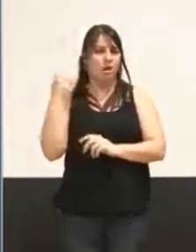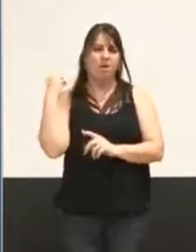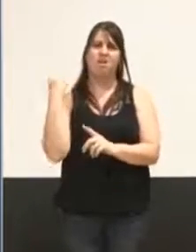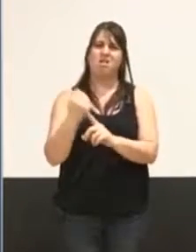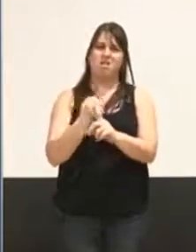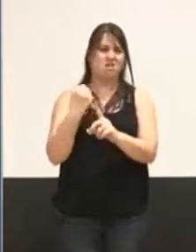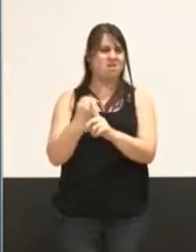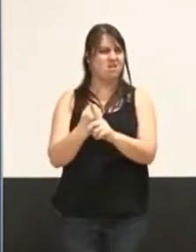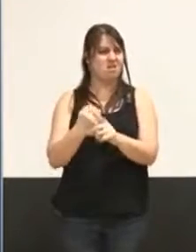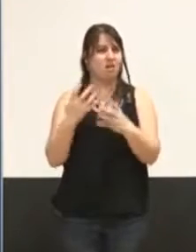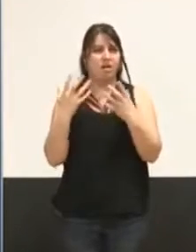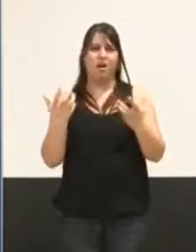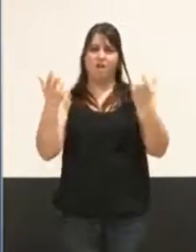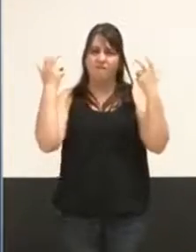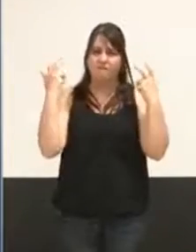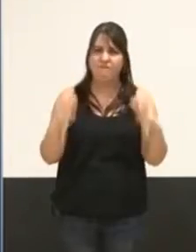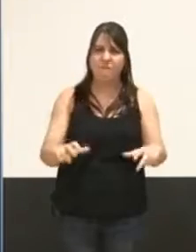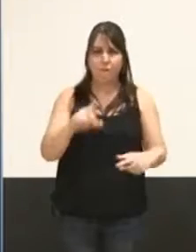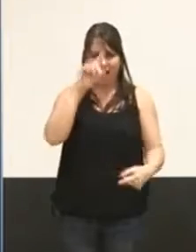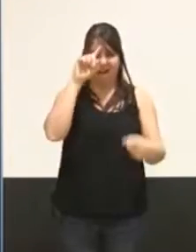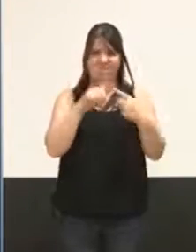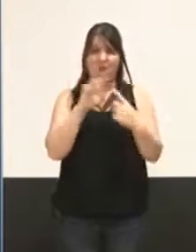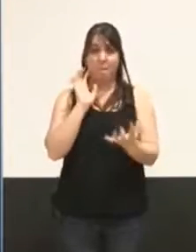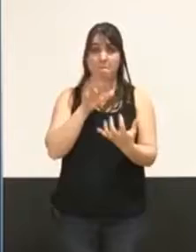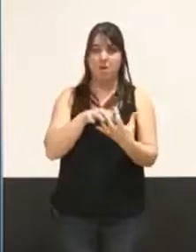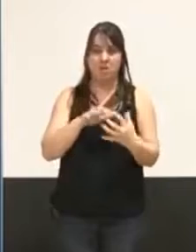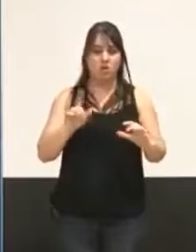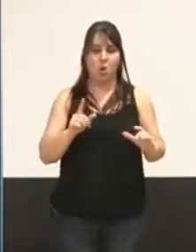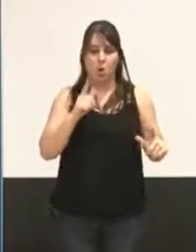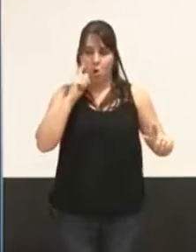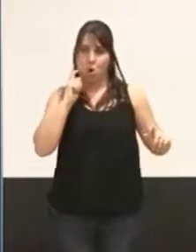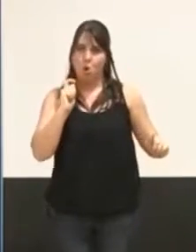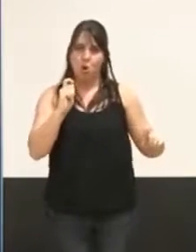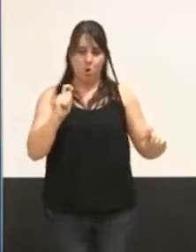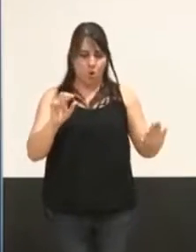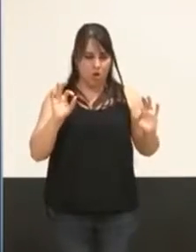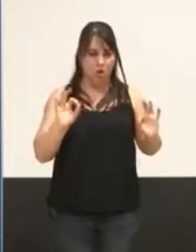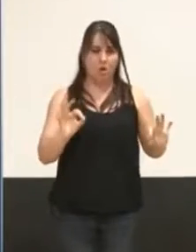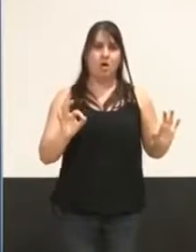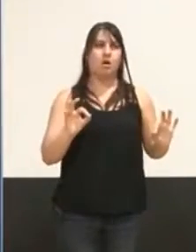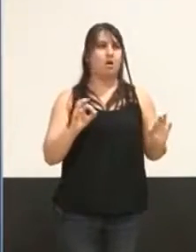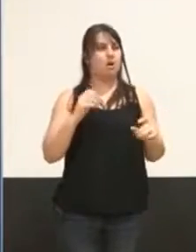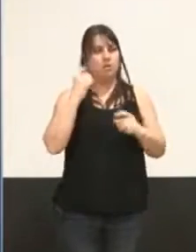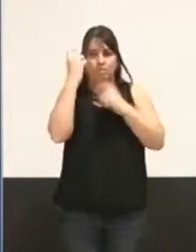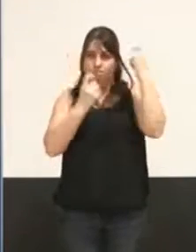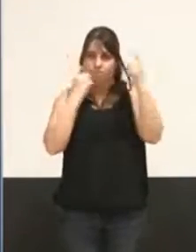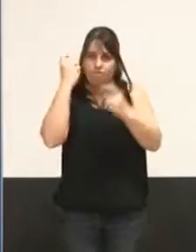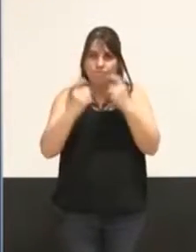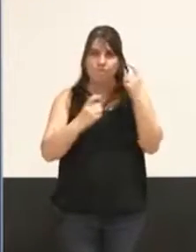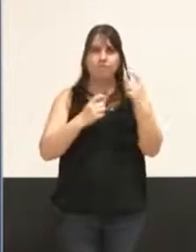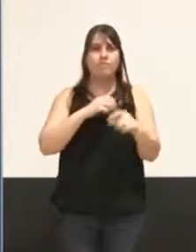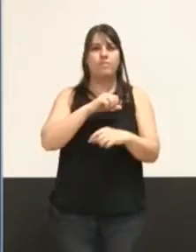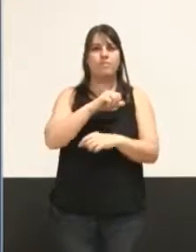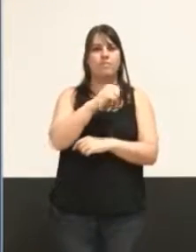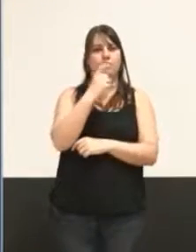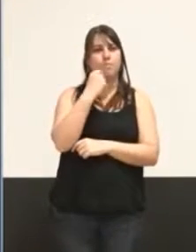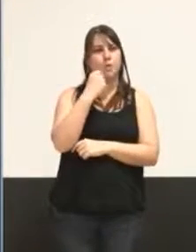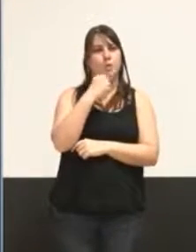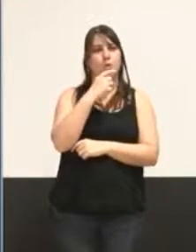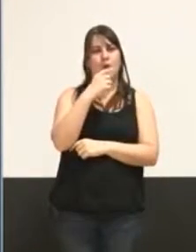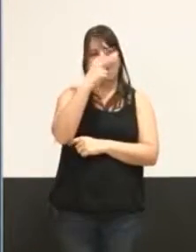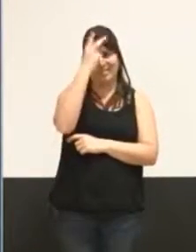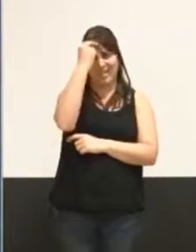de transformer ces dossiers-là en pièges, qui a amené aussi la réflexion avec Georges Lachecard et Michel Destaud,